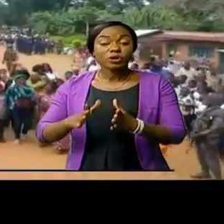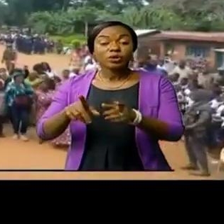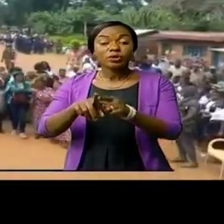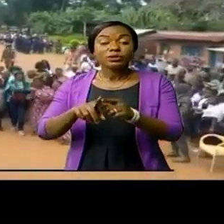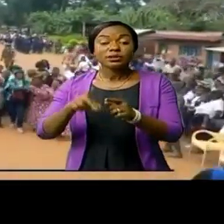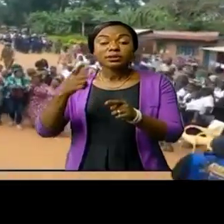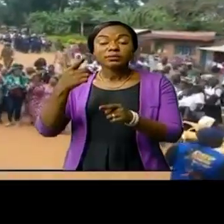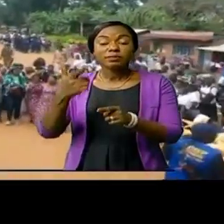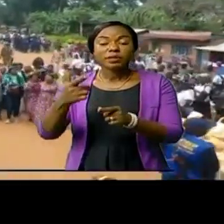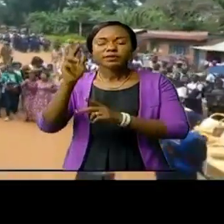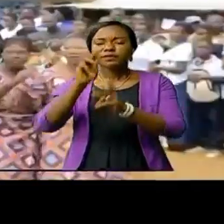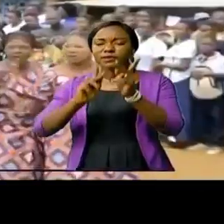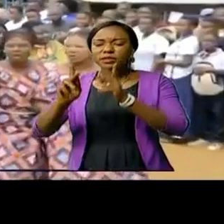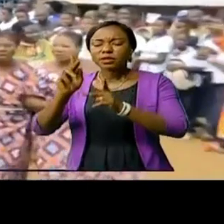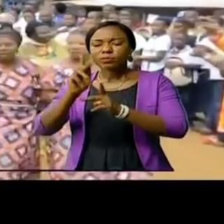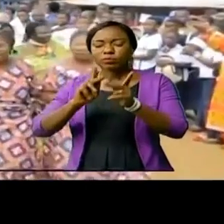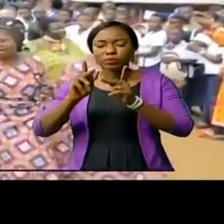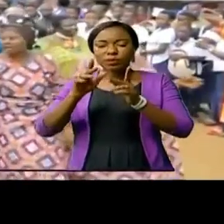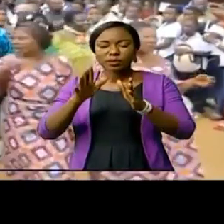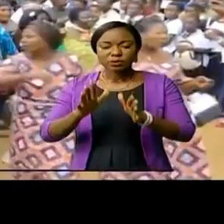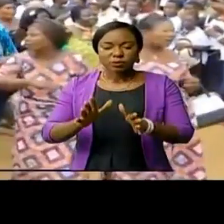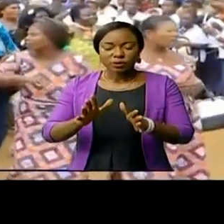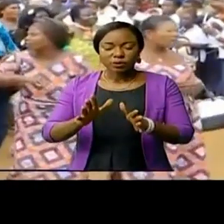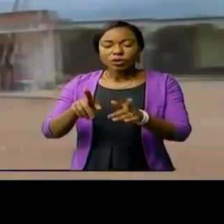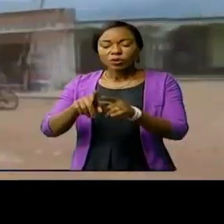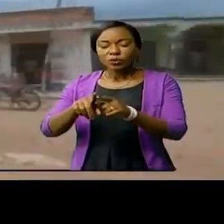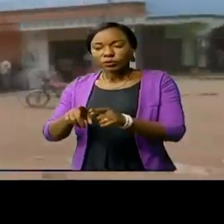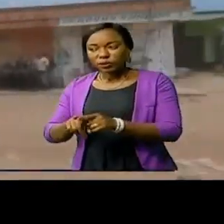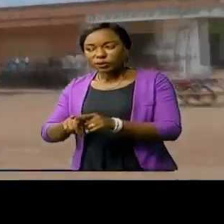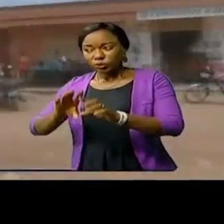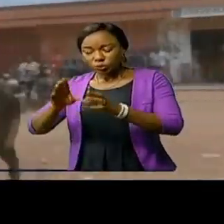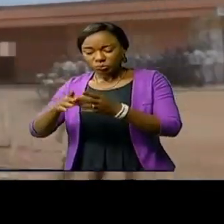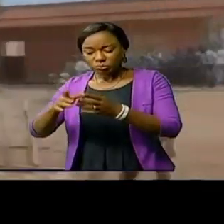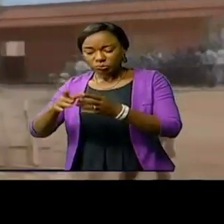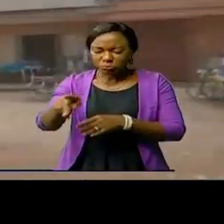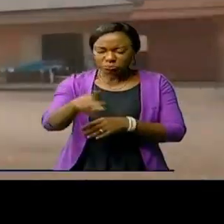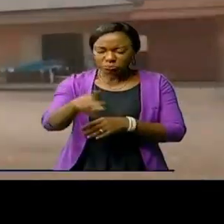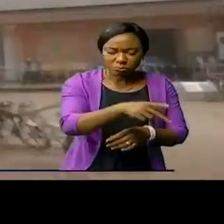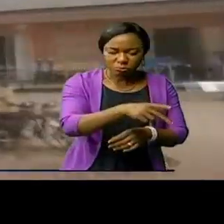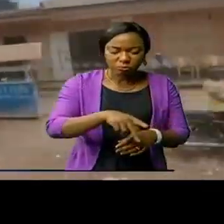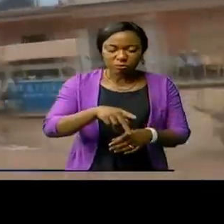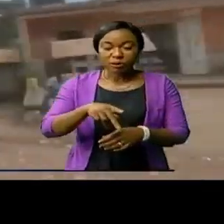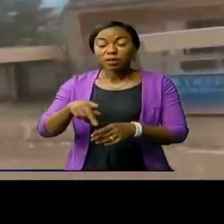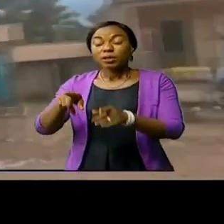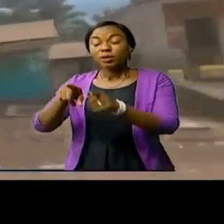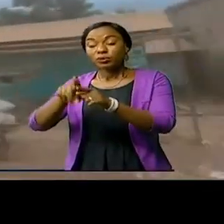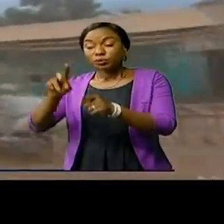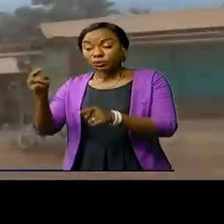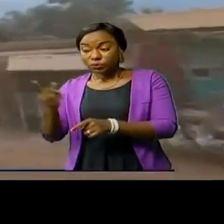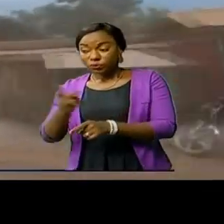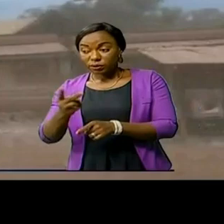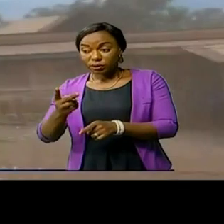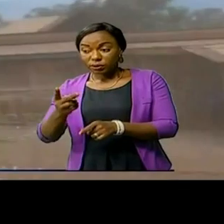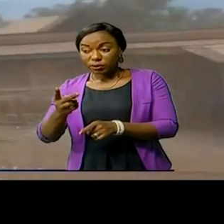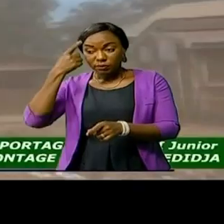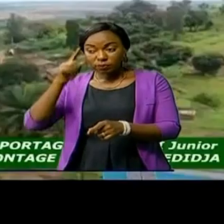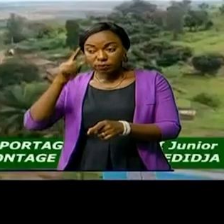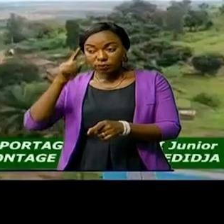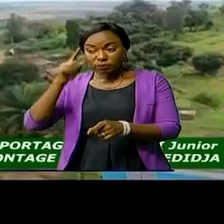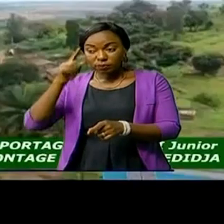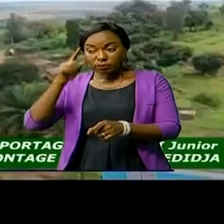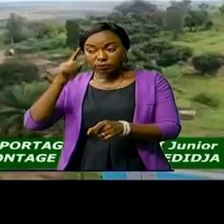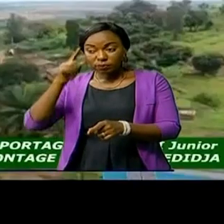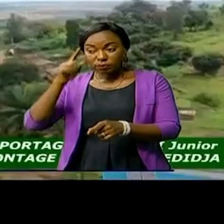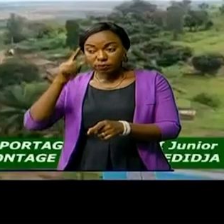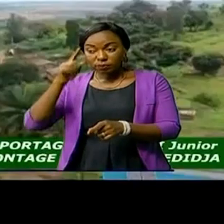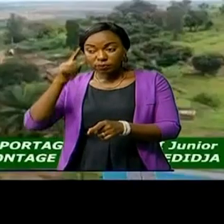mardi une visite à la population de Niakoundé, du Marabout, en territoire d'Irumou. Ces deux entités, j'adis théâtre des opérations, aujourd